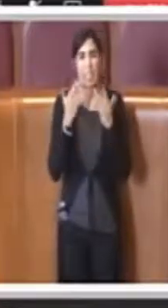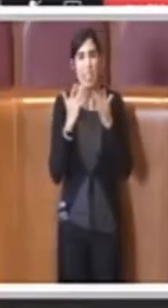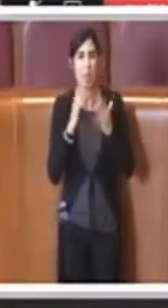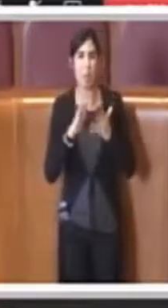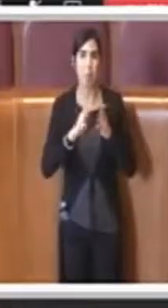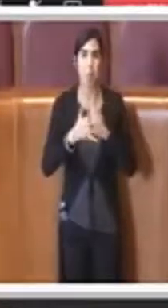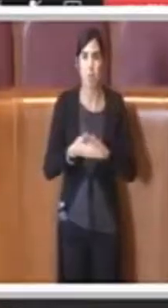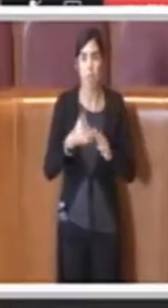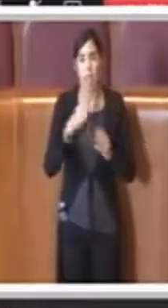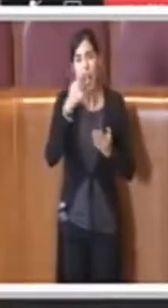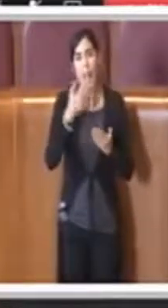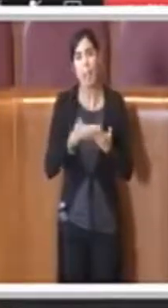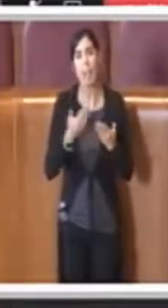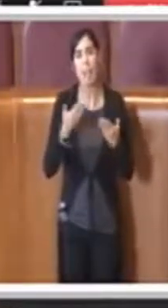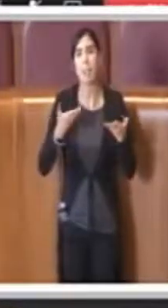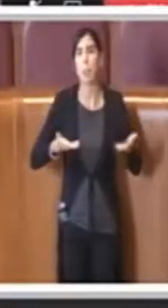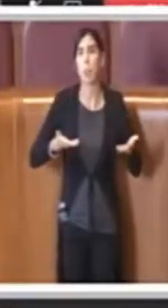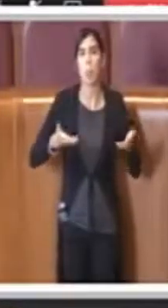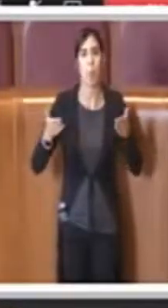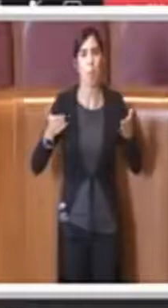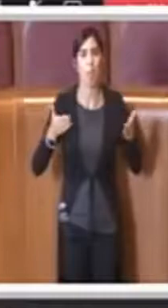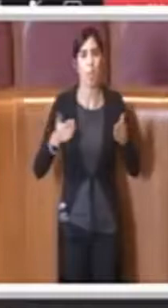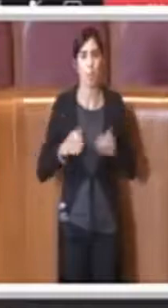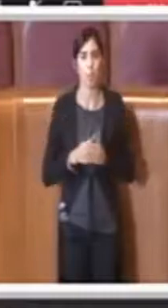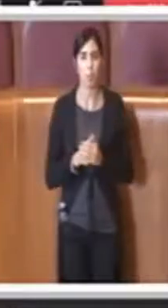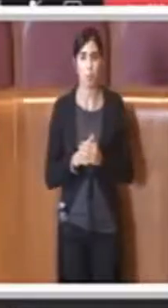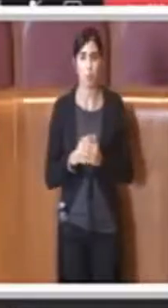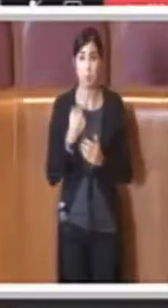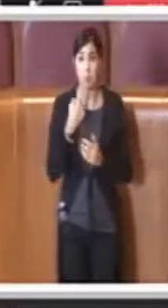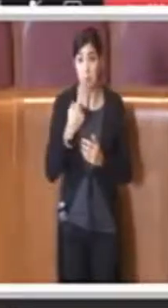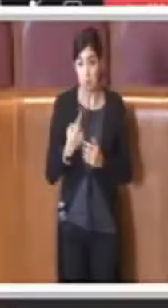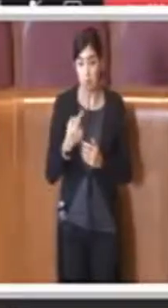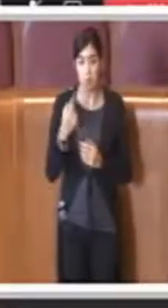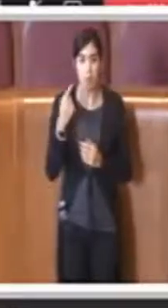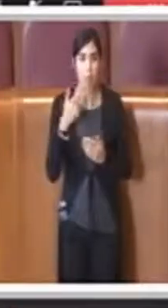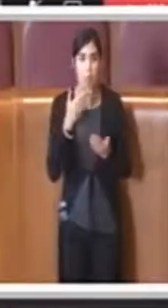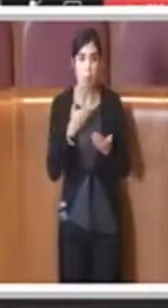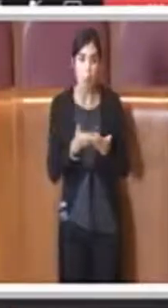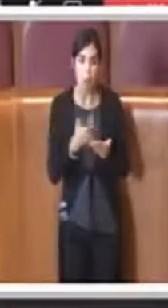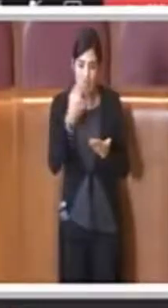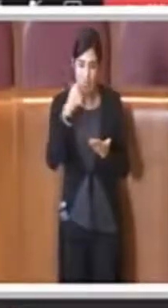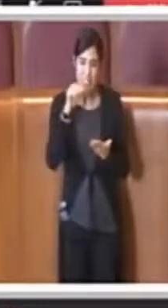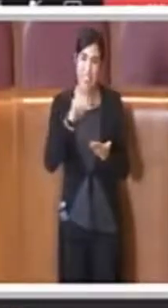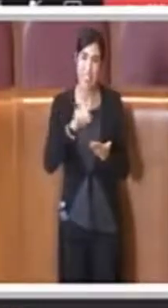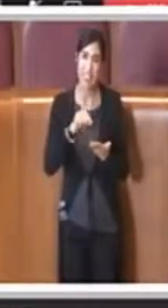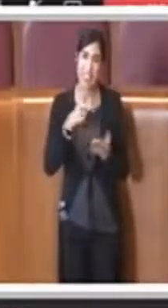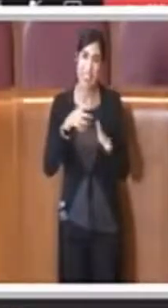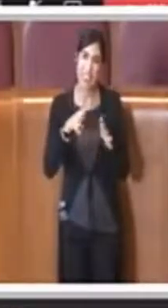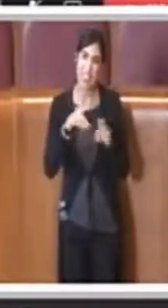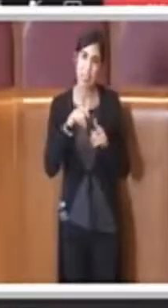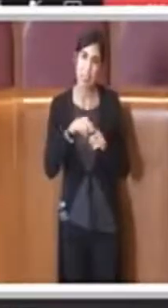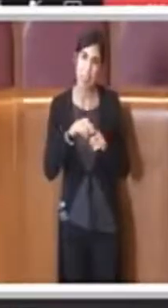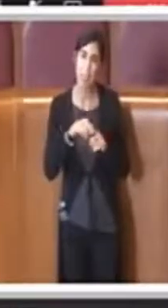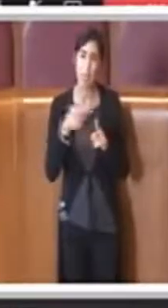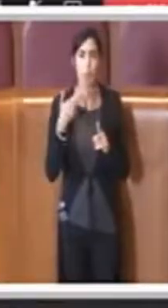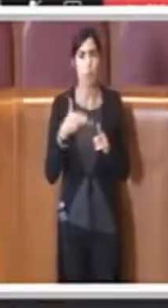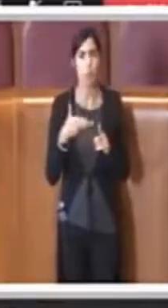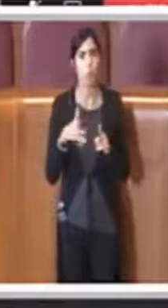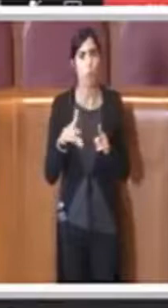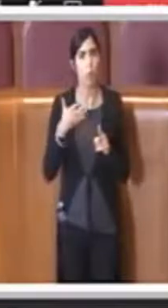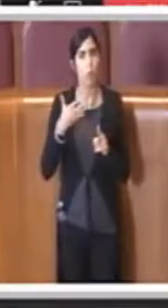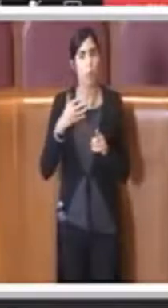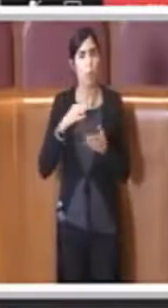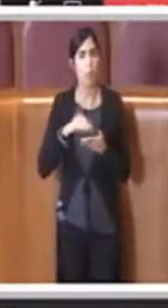tempi. Devo dire che proposte anche del genere sono già presenti sicuramente